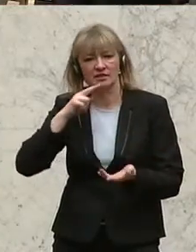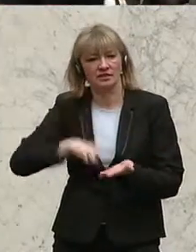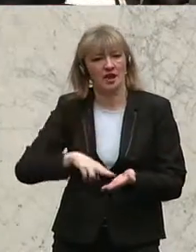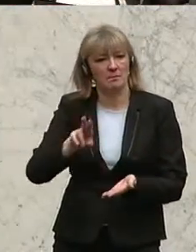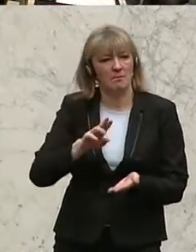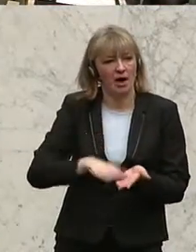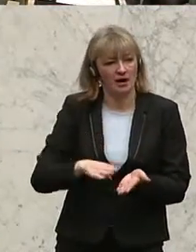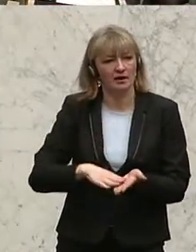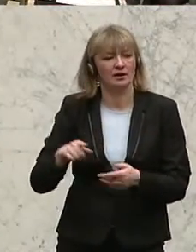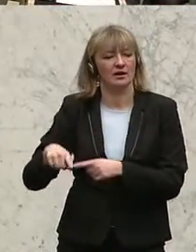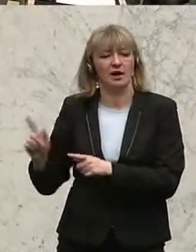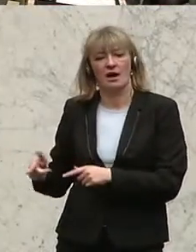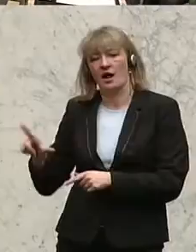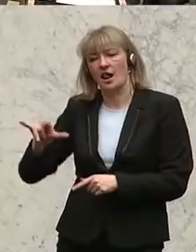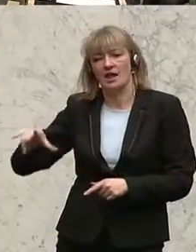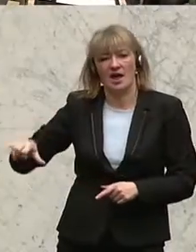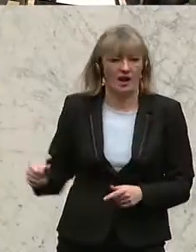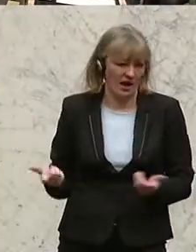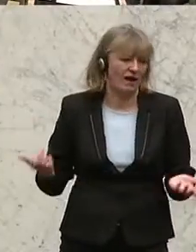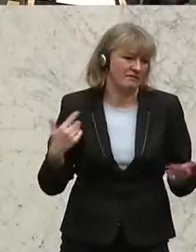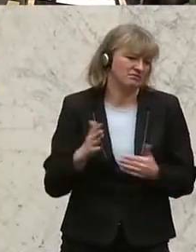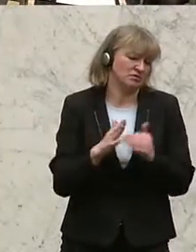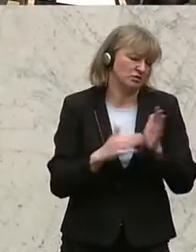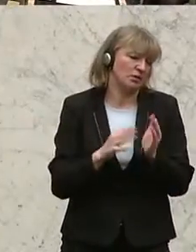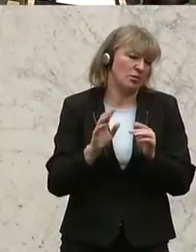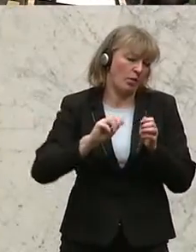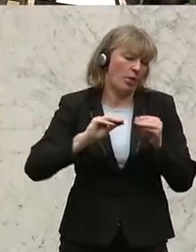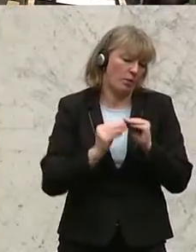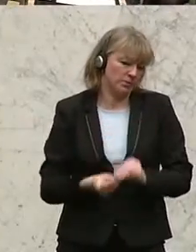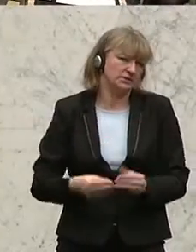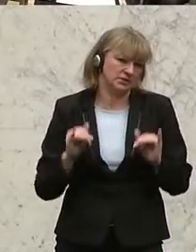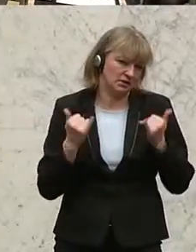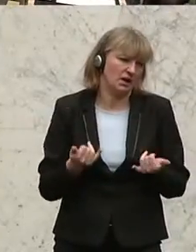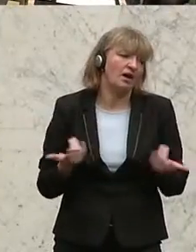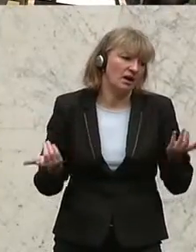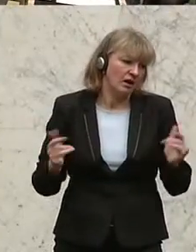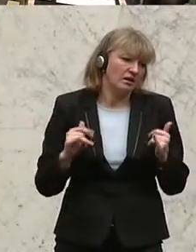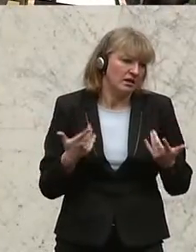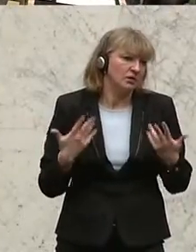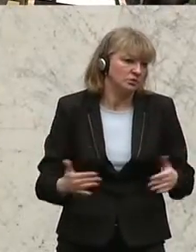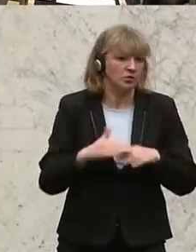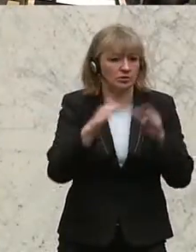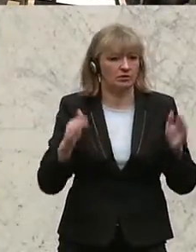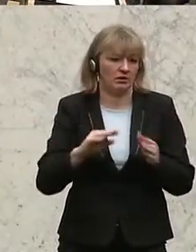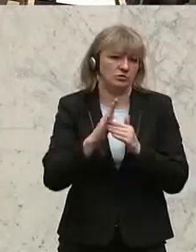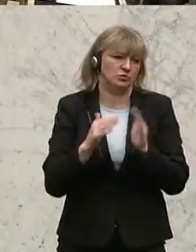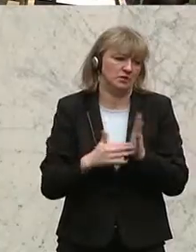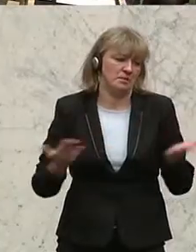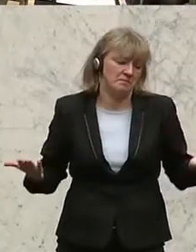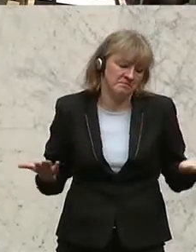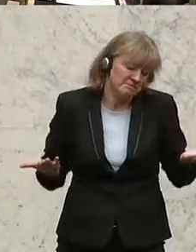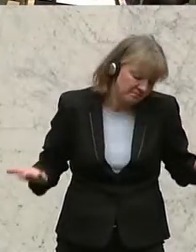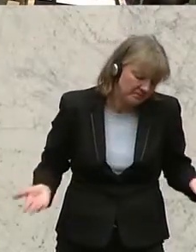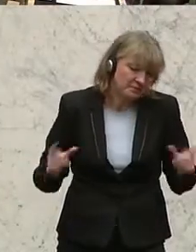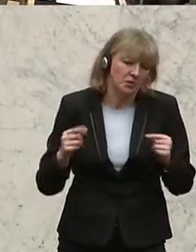-Mark und eines mit Lire. Ein kompliziertes System. Oder man könnte auch sagen, gar kein System. Nun will